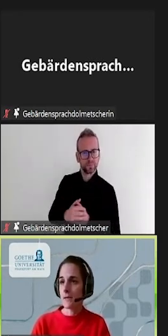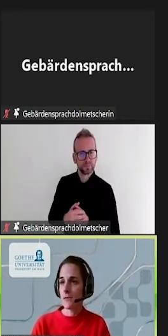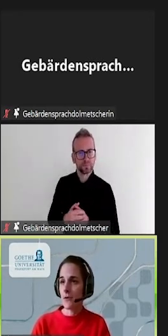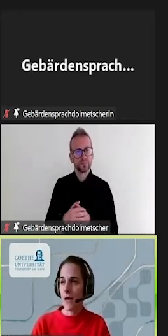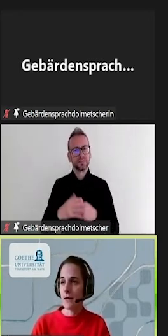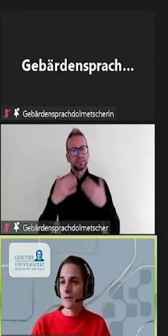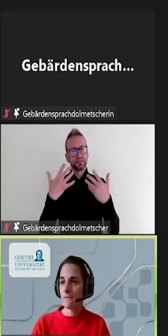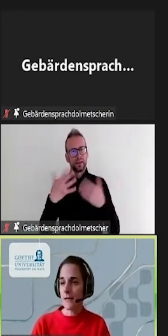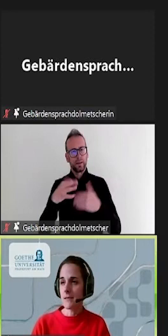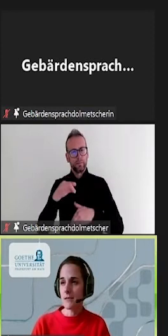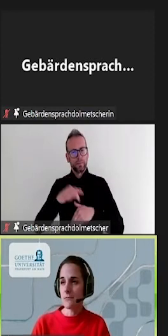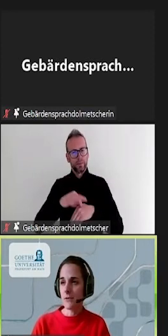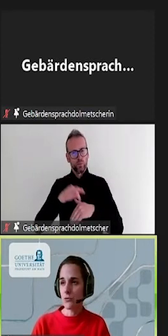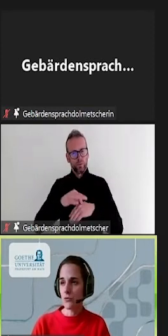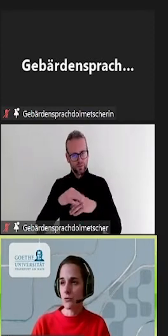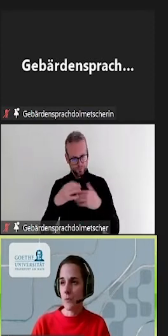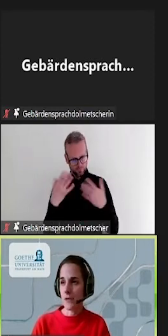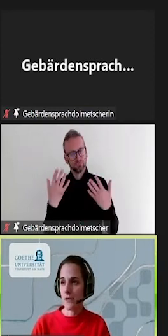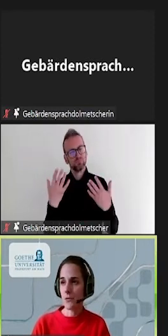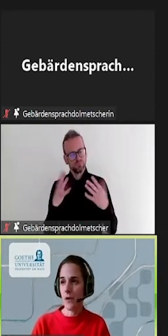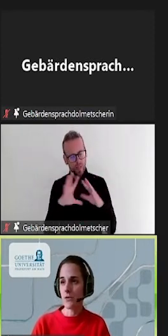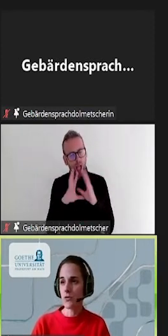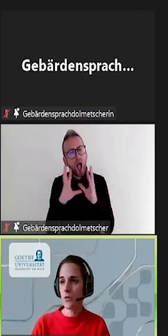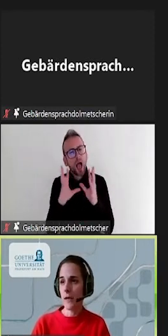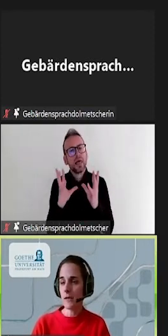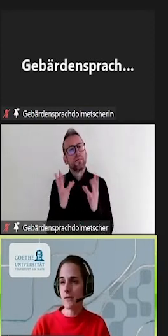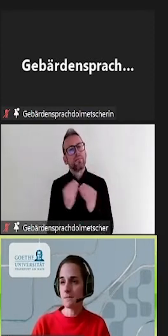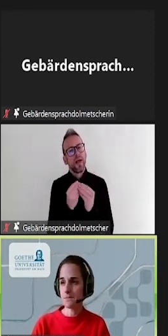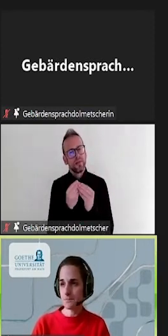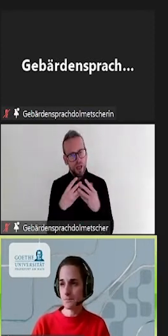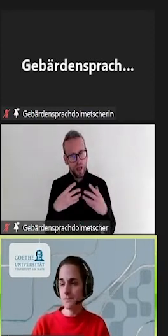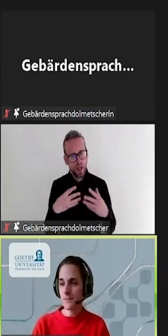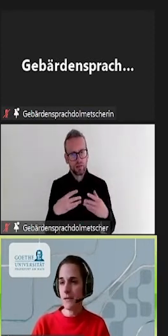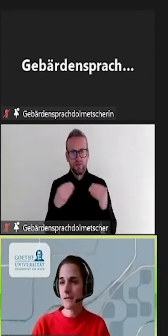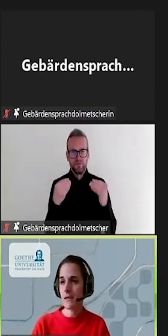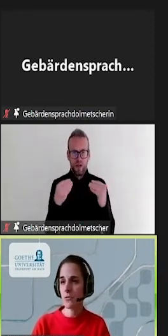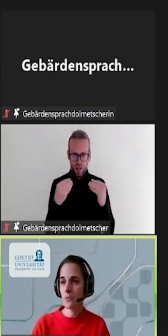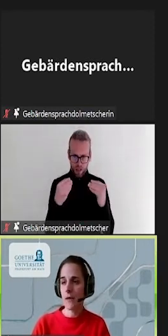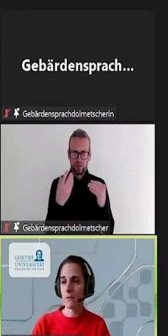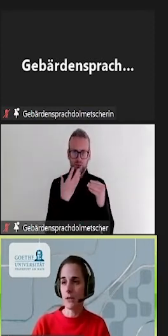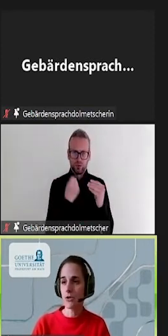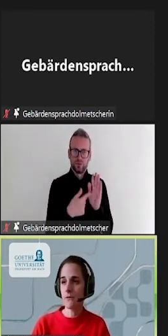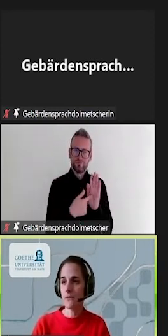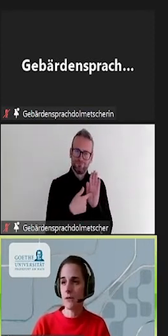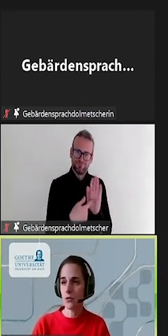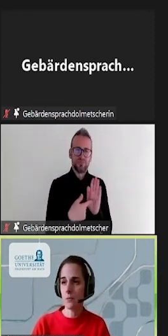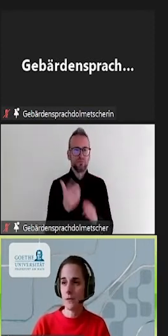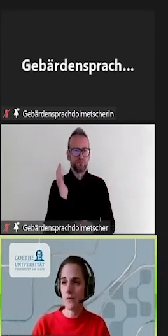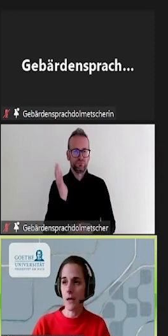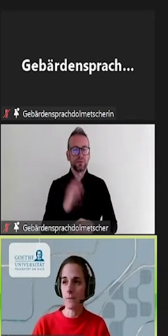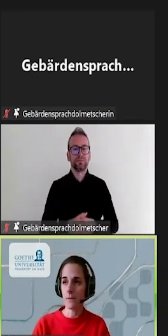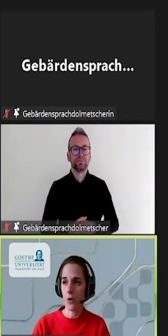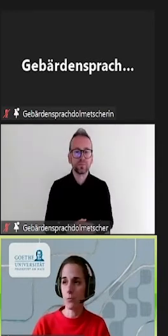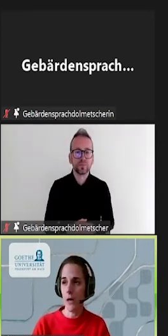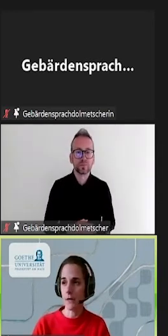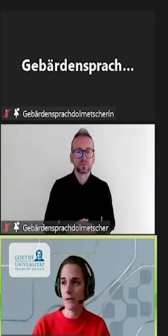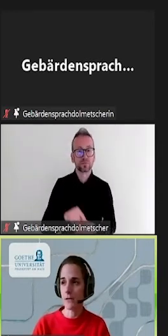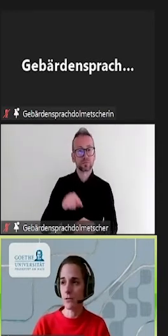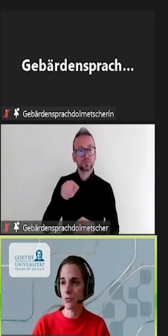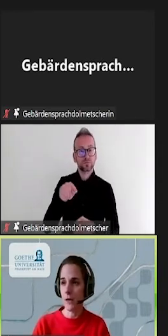Dann die Frage, wann sind Videos barrierefrei zugänglich? Es geht um ein Beispielvideo mit dem Namen